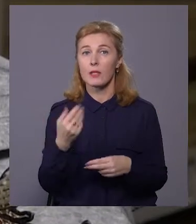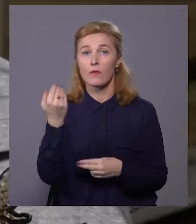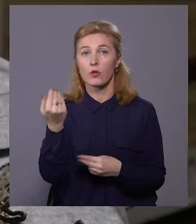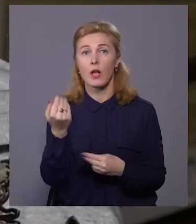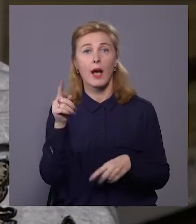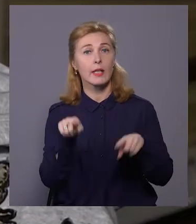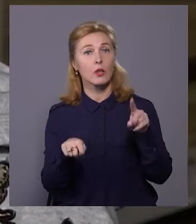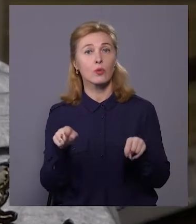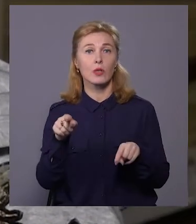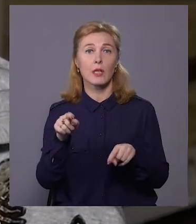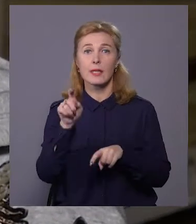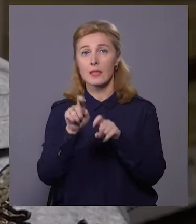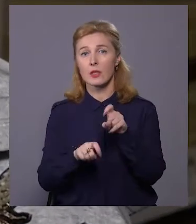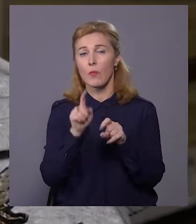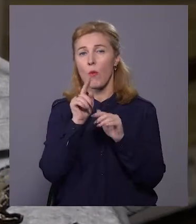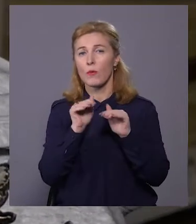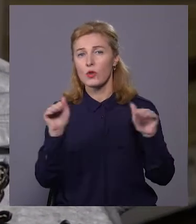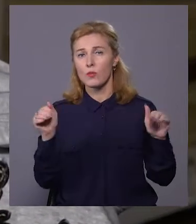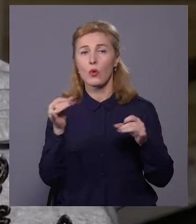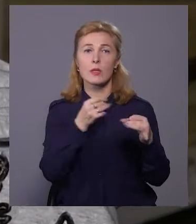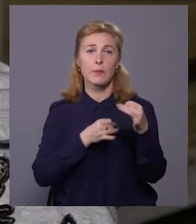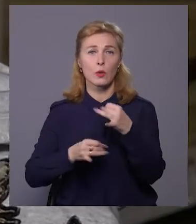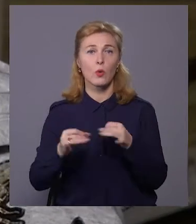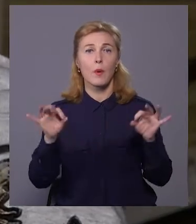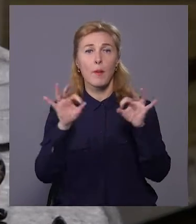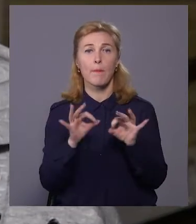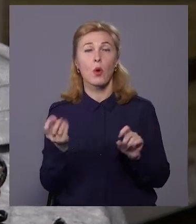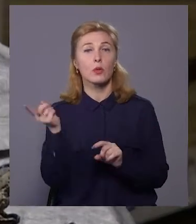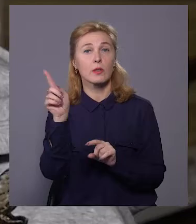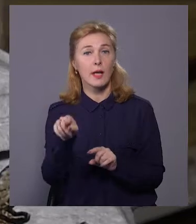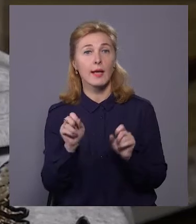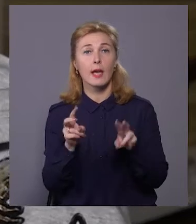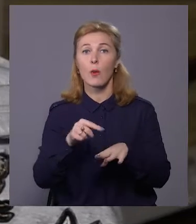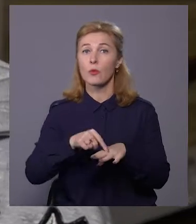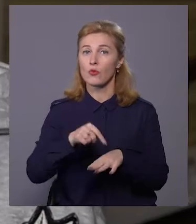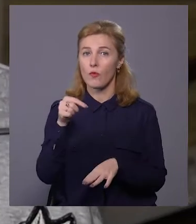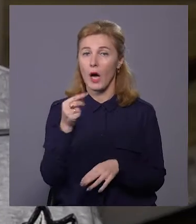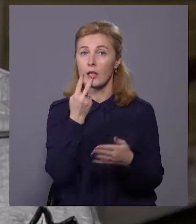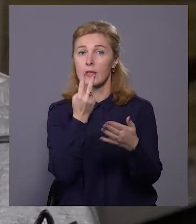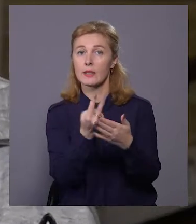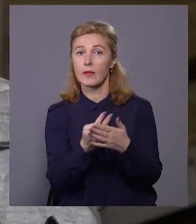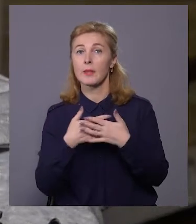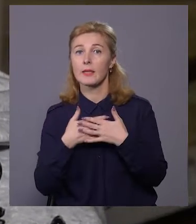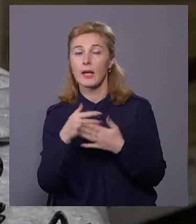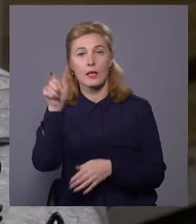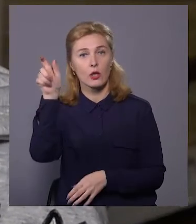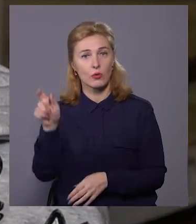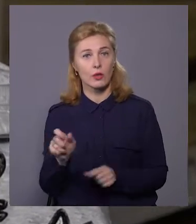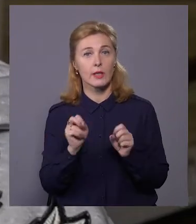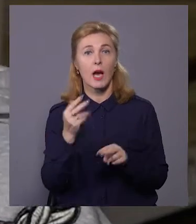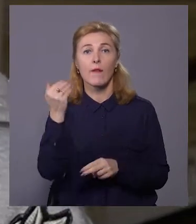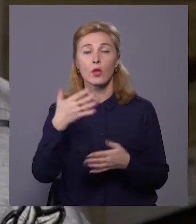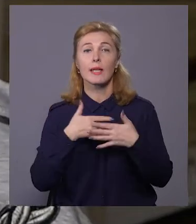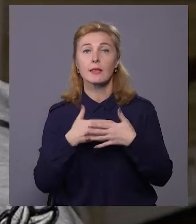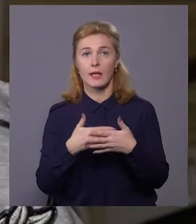іноді сидимо, мовчимо, спілкуємося про те, як почуває. Дивимося на дихання людини, як вона